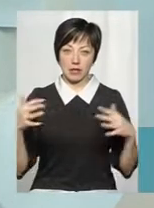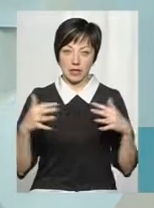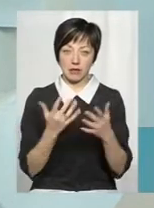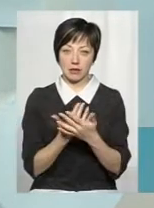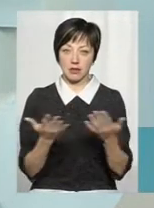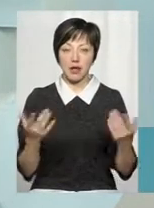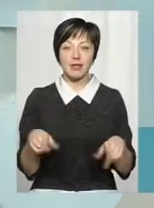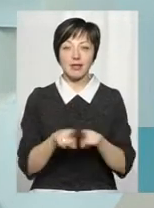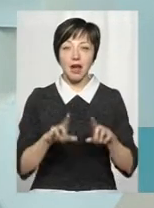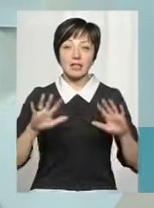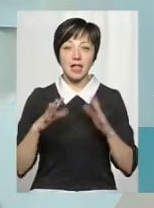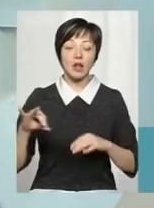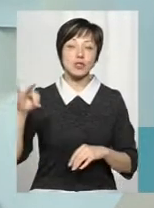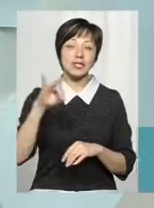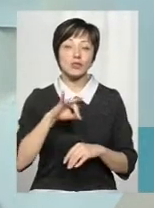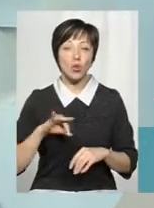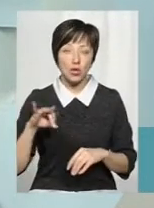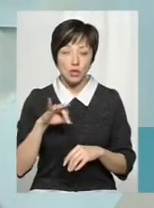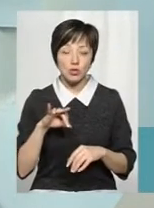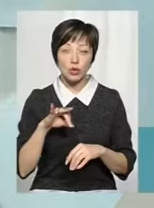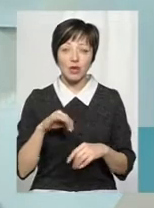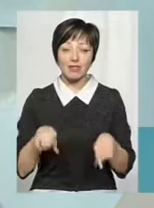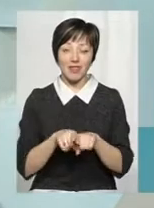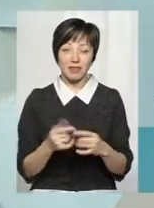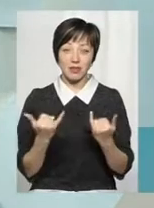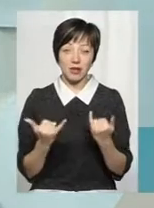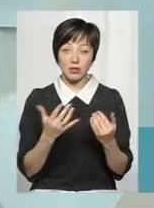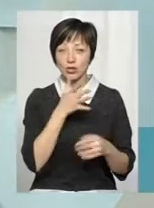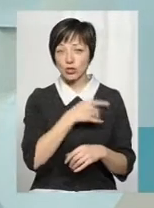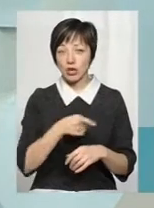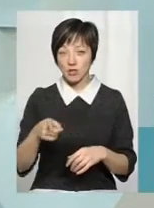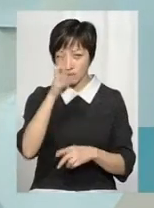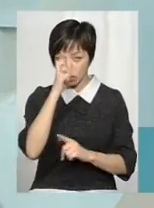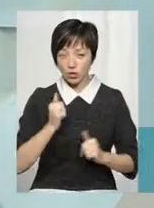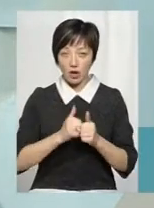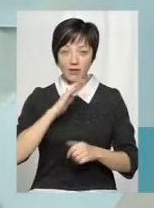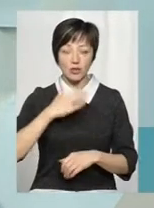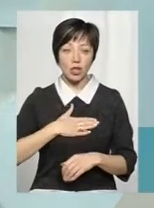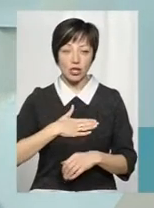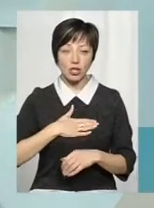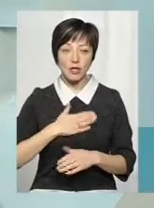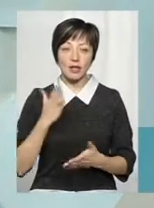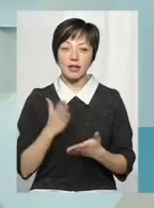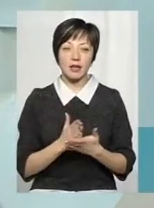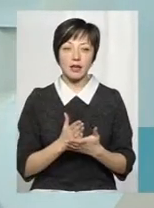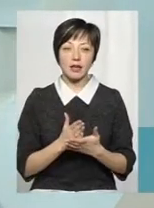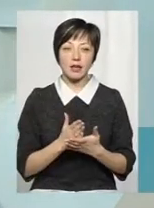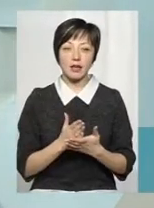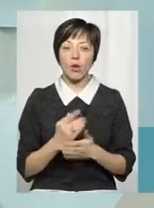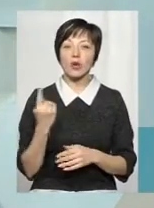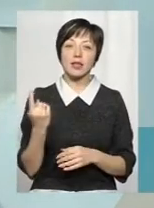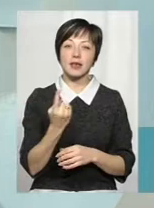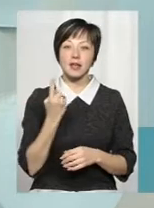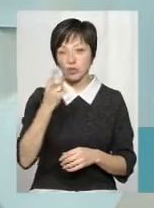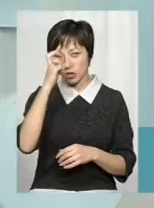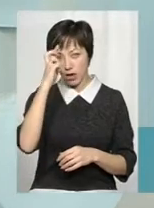Так склалося історично, так склалося на даний час, що наша держава є однією